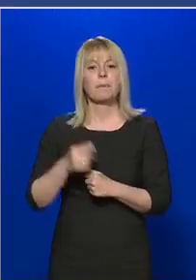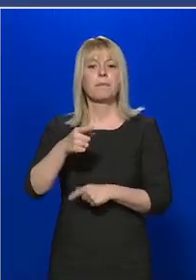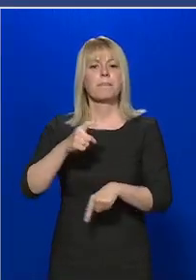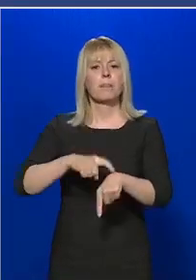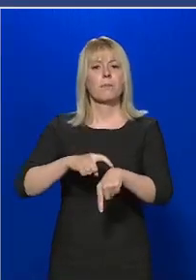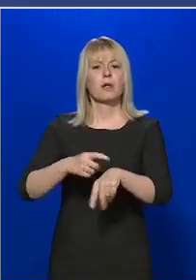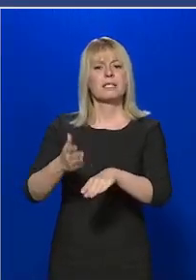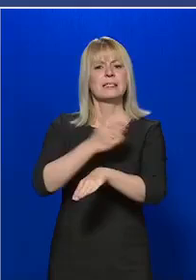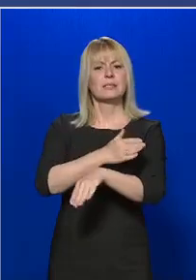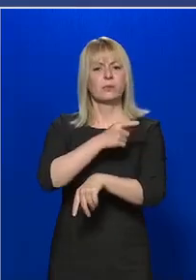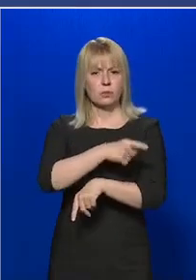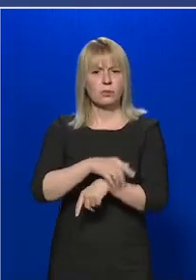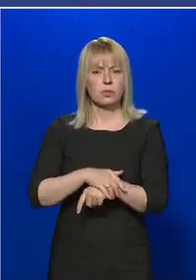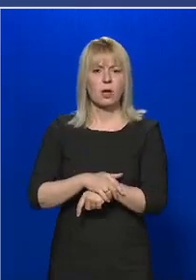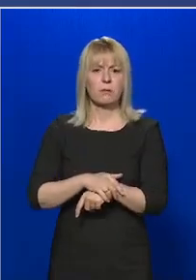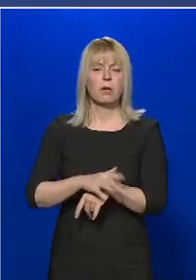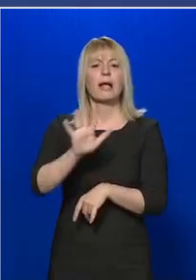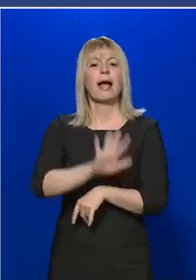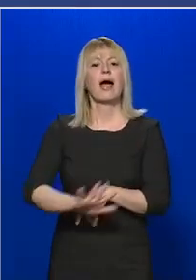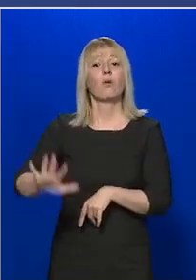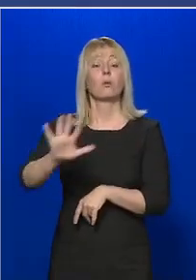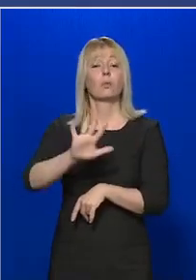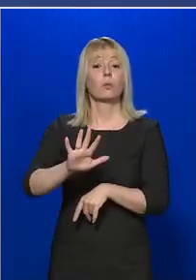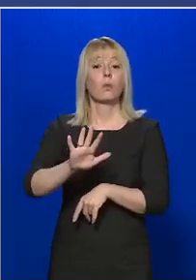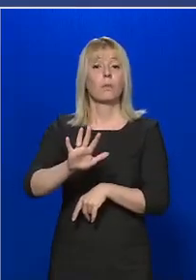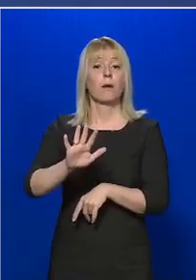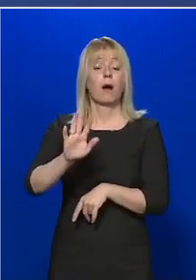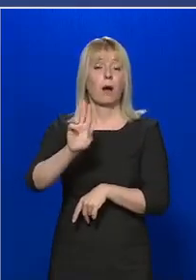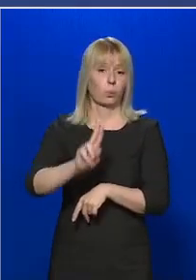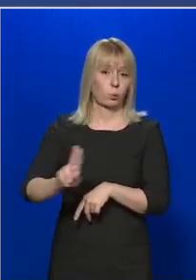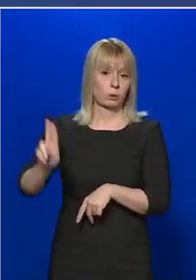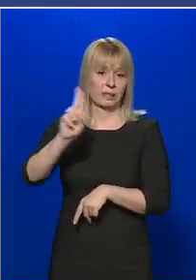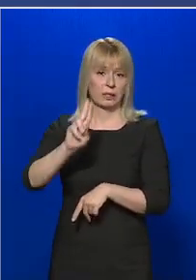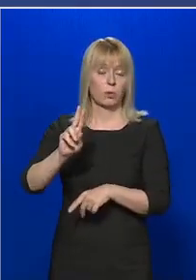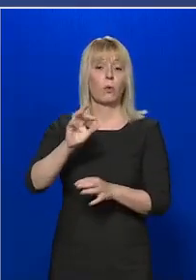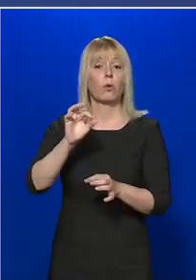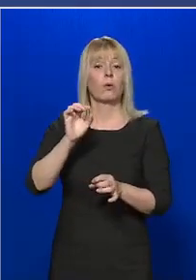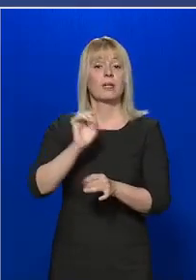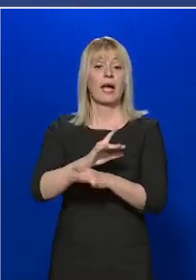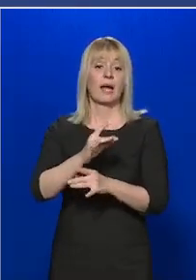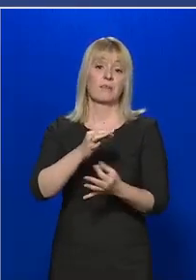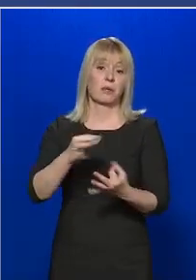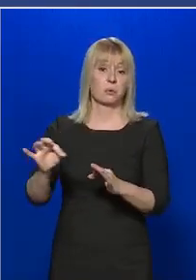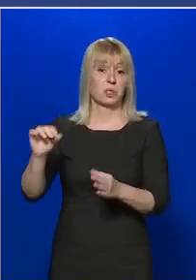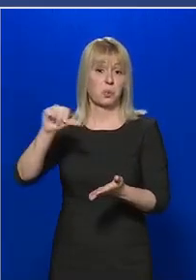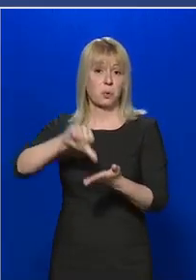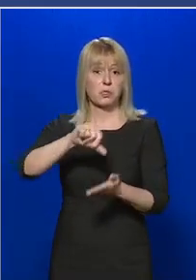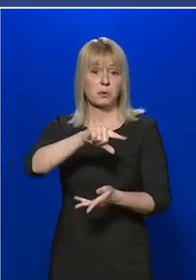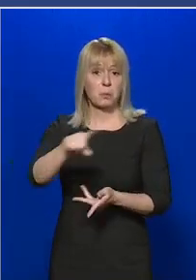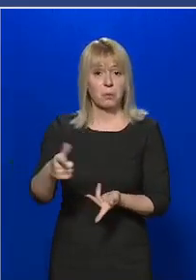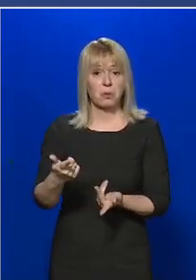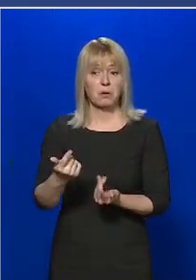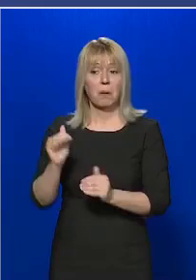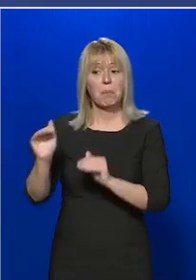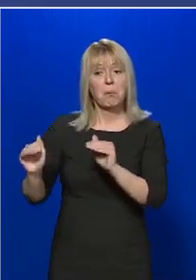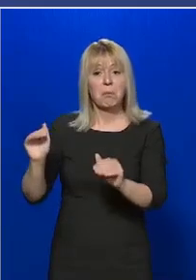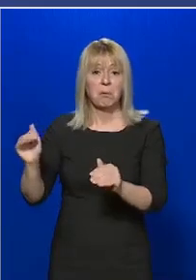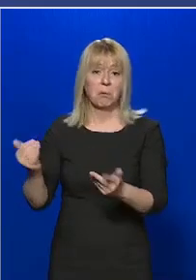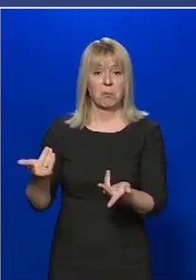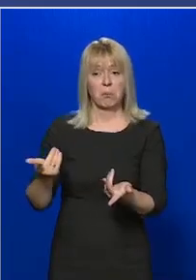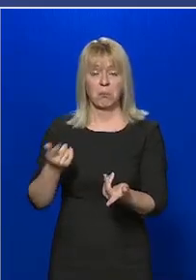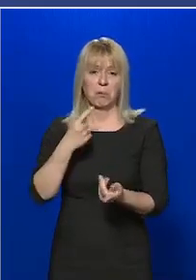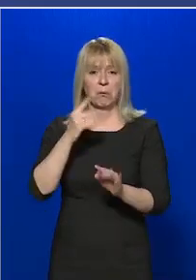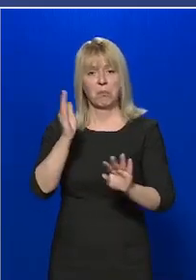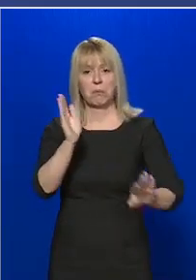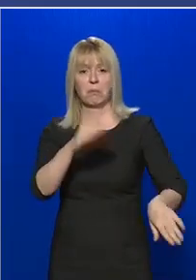időszakban az Európai Unió járványügyi központja még csekénynek értékelte